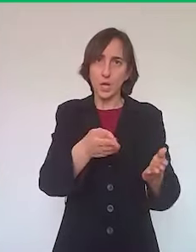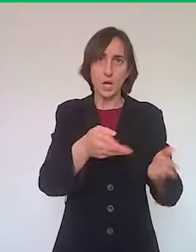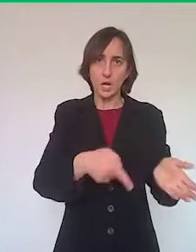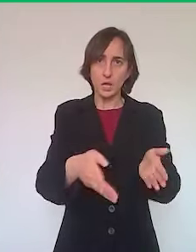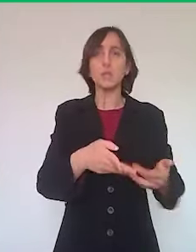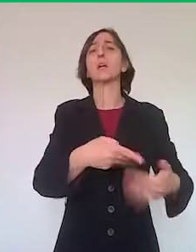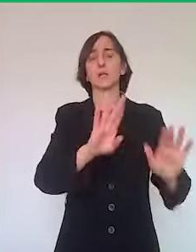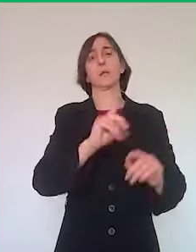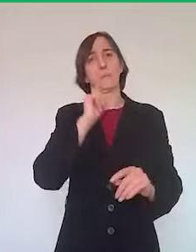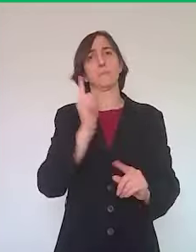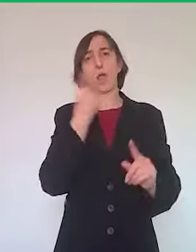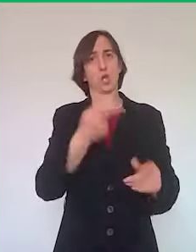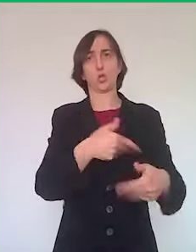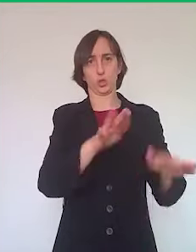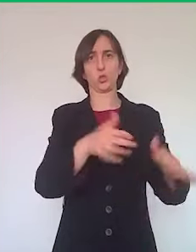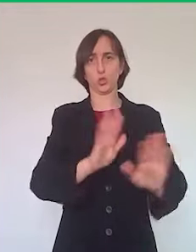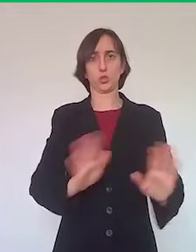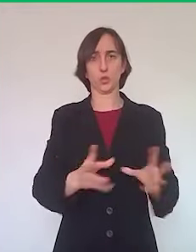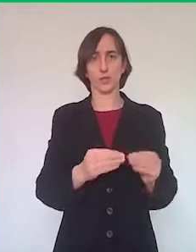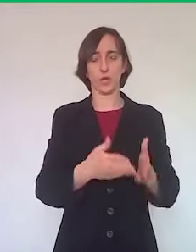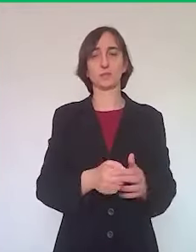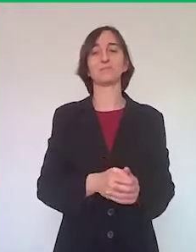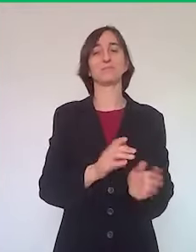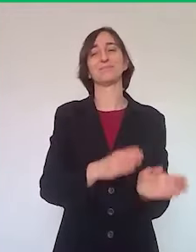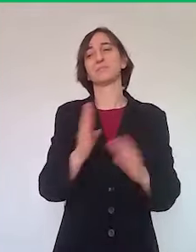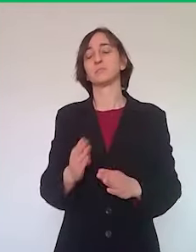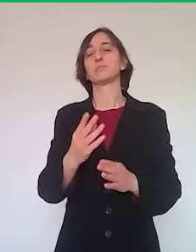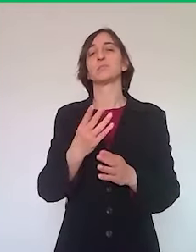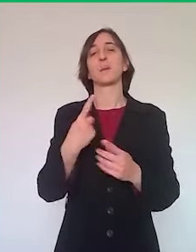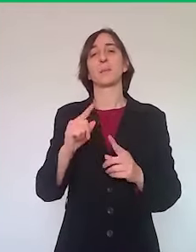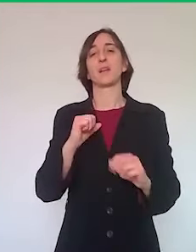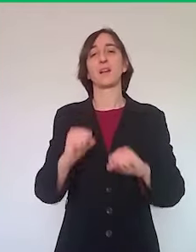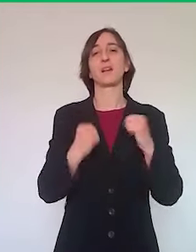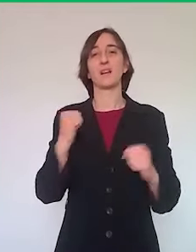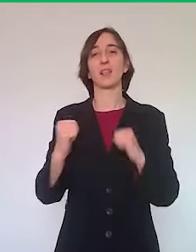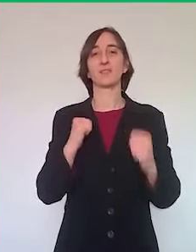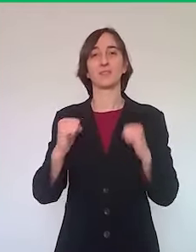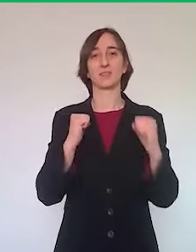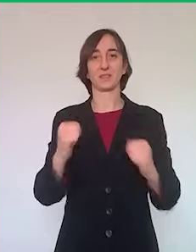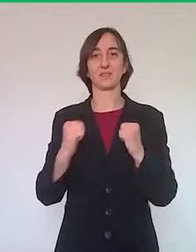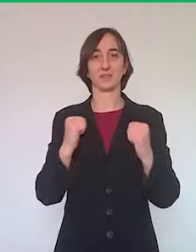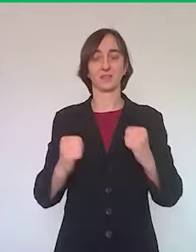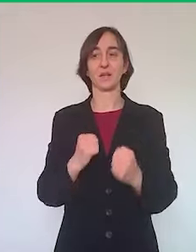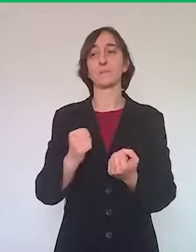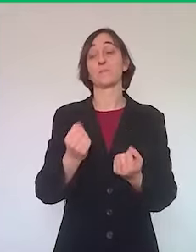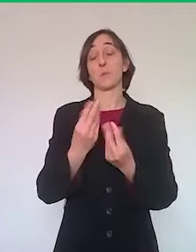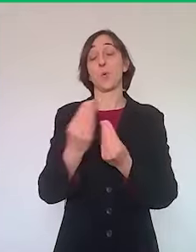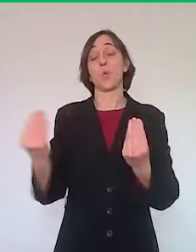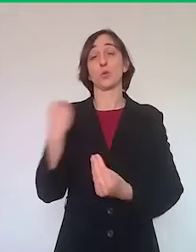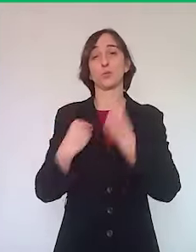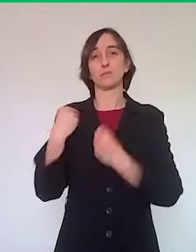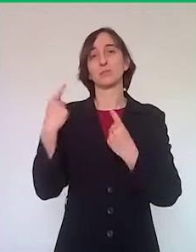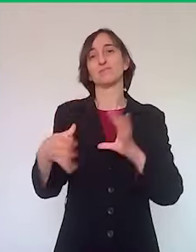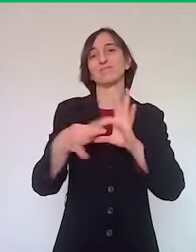Ancora, passiamo all'attività motoria, sono arrivate un sacco di domande su questo perché attiene un po' alla vita, agli spostamenti, ciò che è